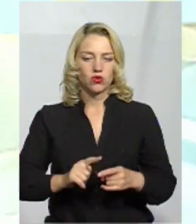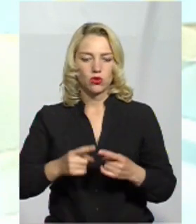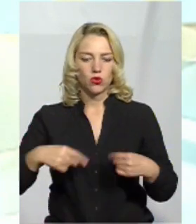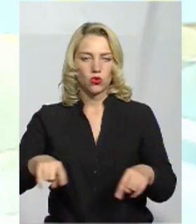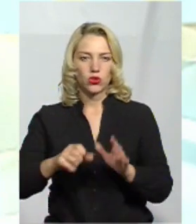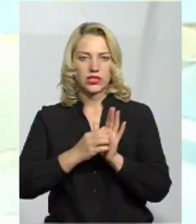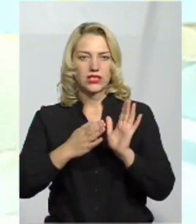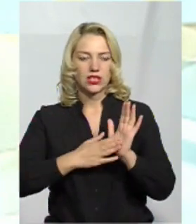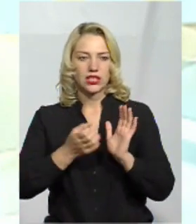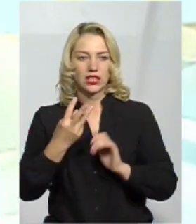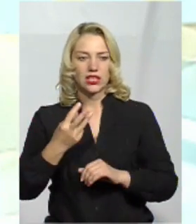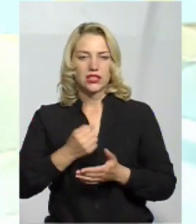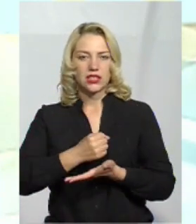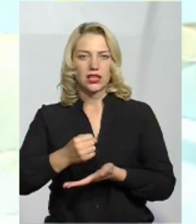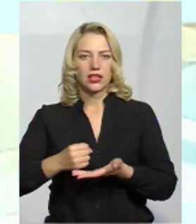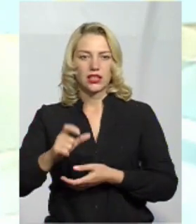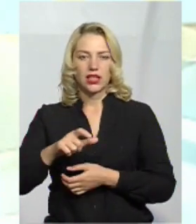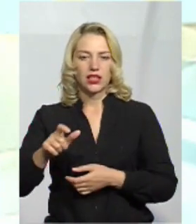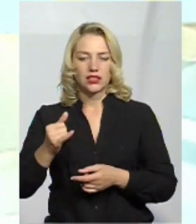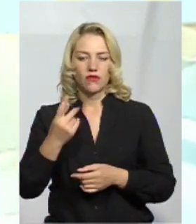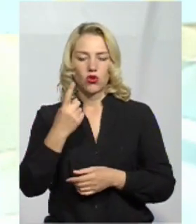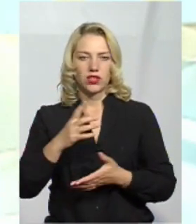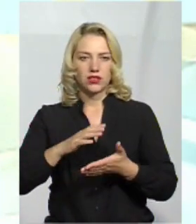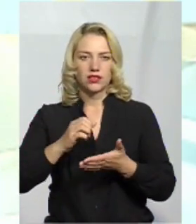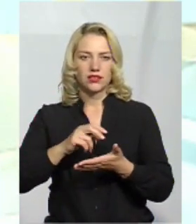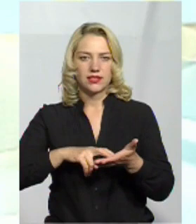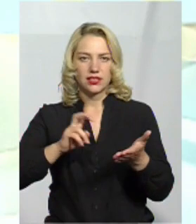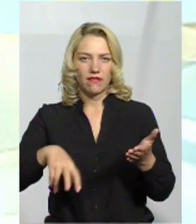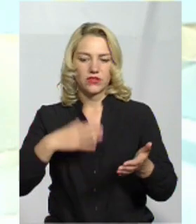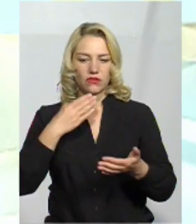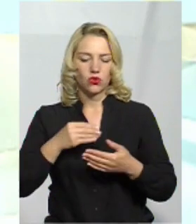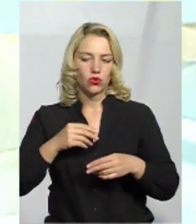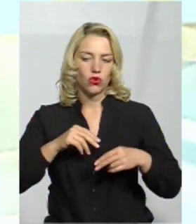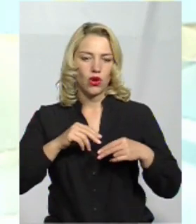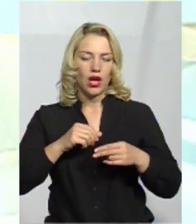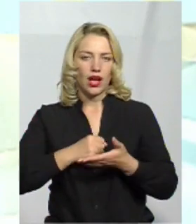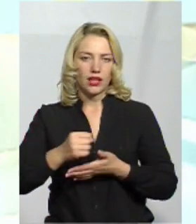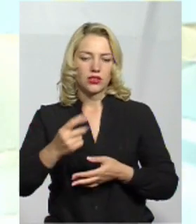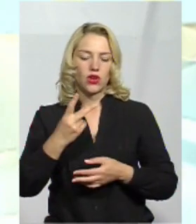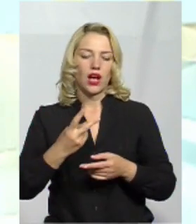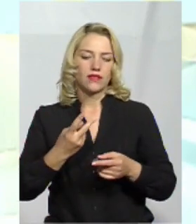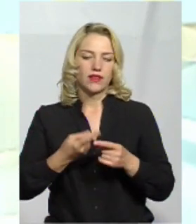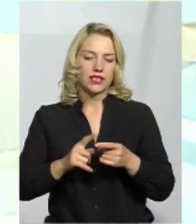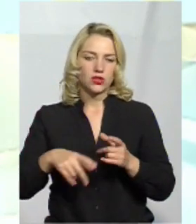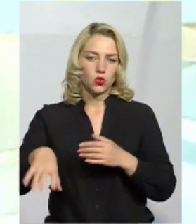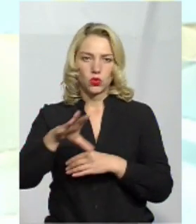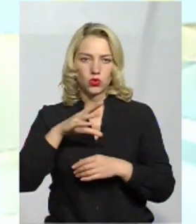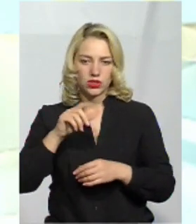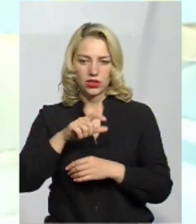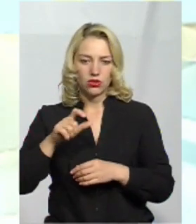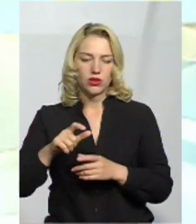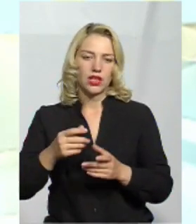окрузі зареєструвалися 13 кандидатів, один зняв свою кандидатуру, а два з усіх дали згоду на публічні